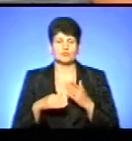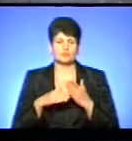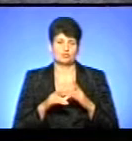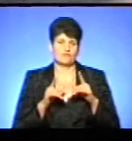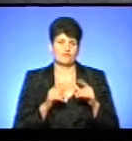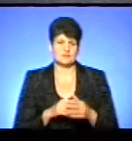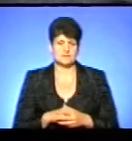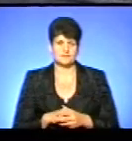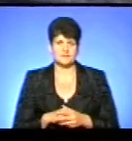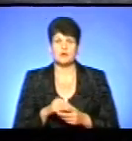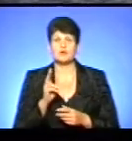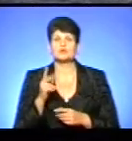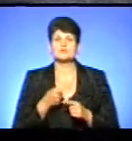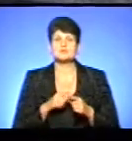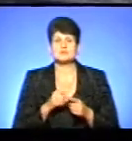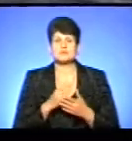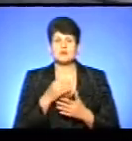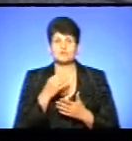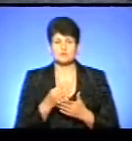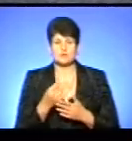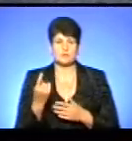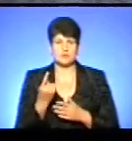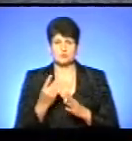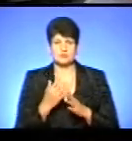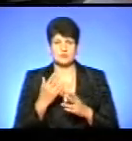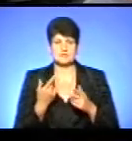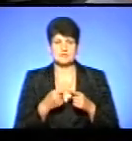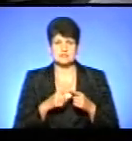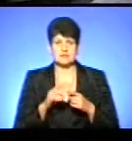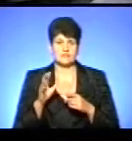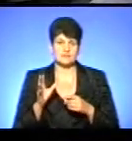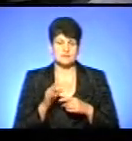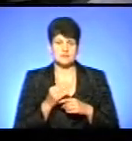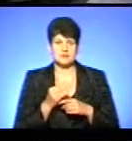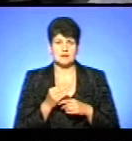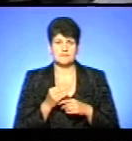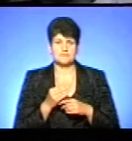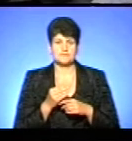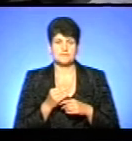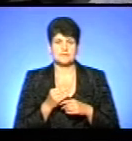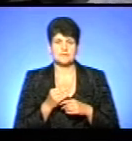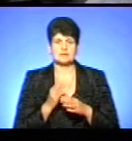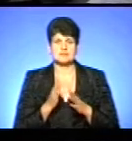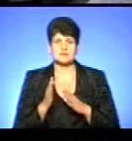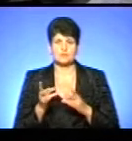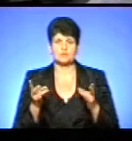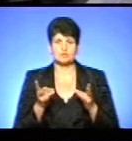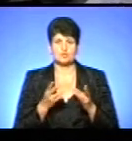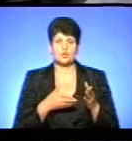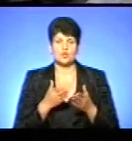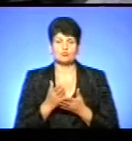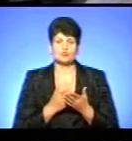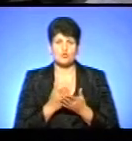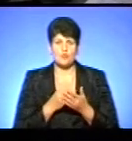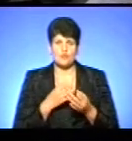виїзд. І хто за це несе відповідальність? В першу чергу. Ну, звичайно, що ця вся оперативно-деспечерська система, вона потребує обслуговування,